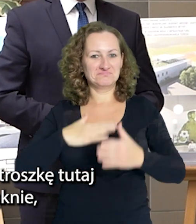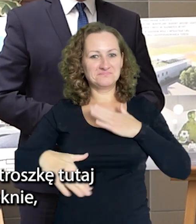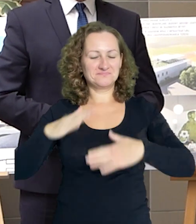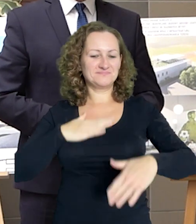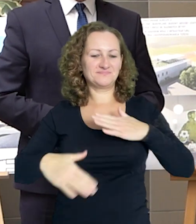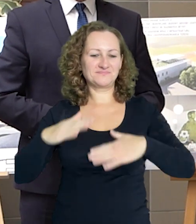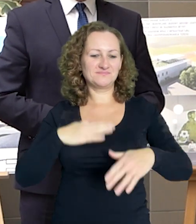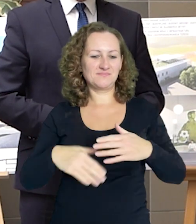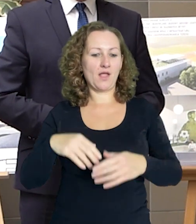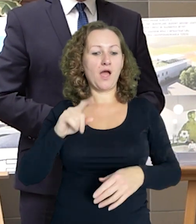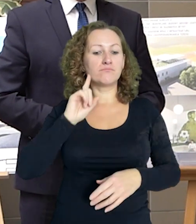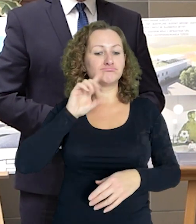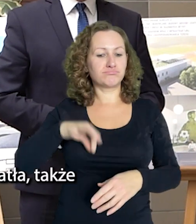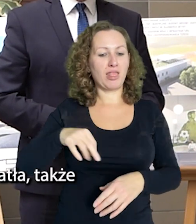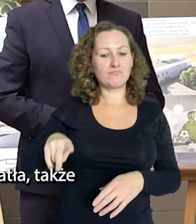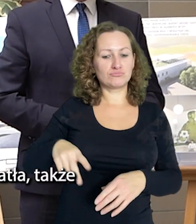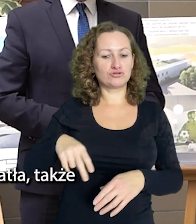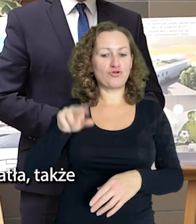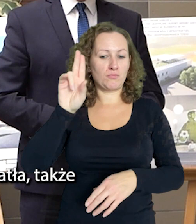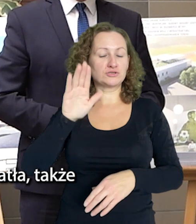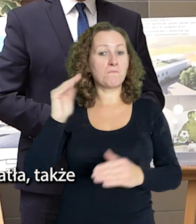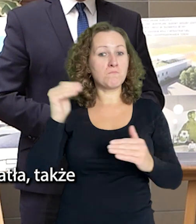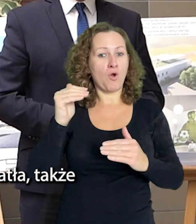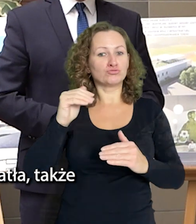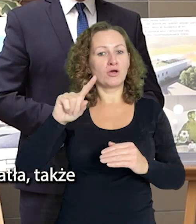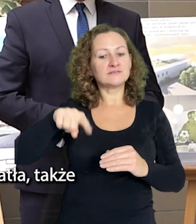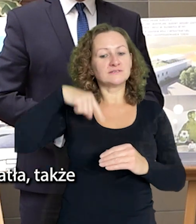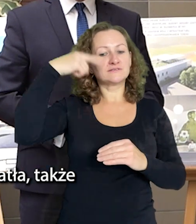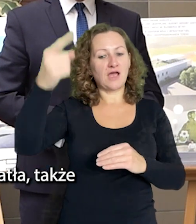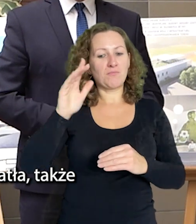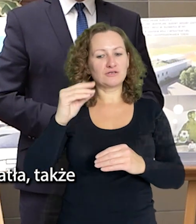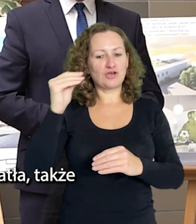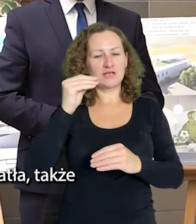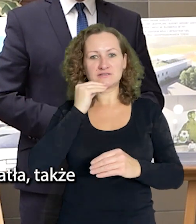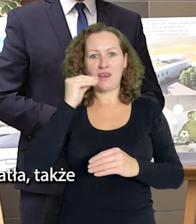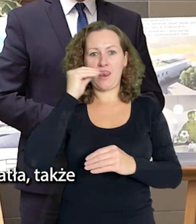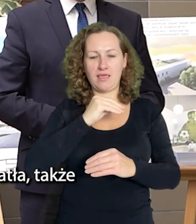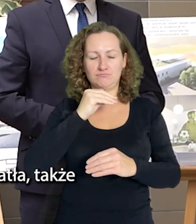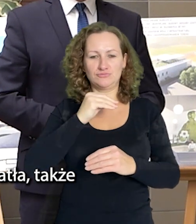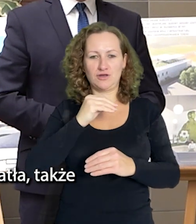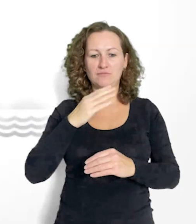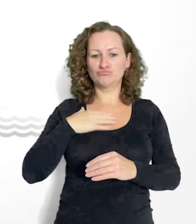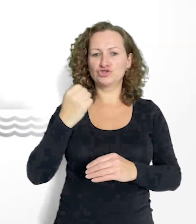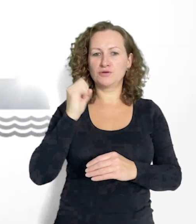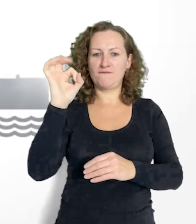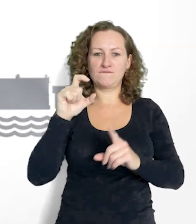pięknie. Jesteśmy z tego zadowoleni. Pan minister jeszcze opiekał, że może zarabić jadła, także trzymam tutaj za słowo.